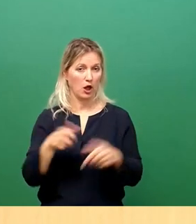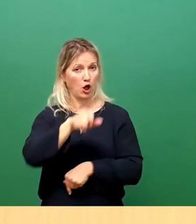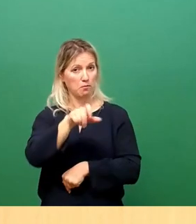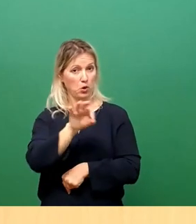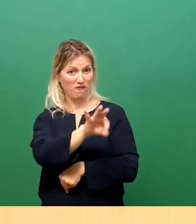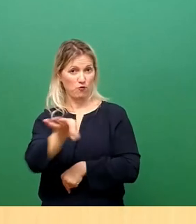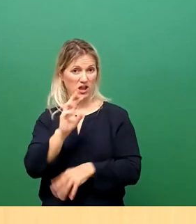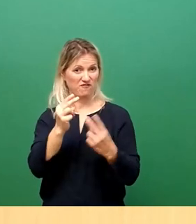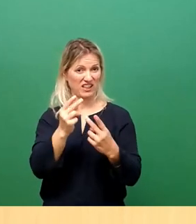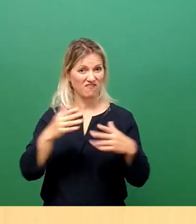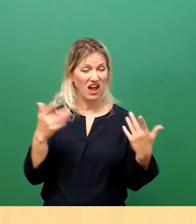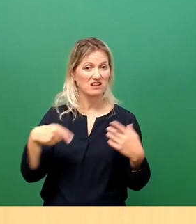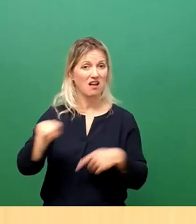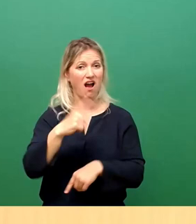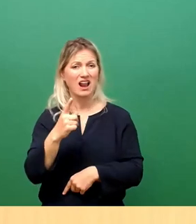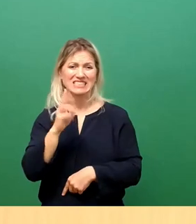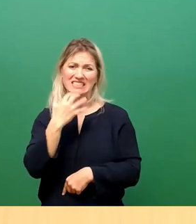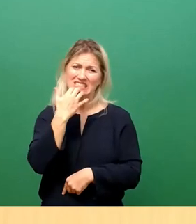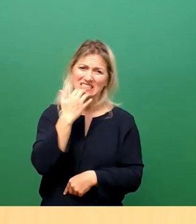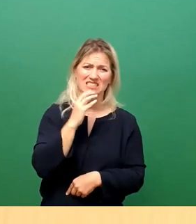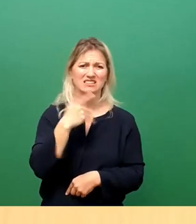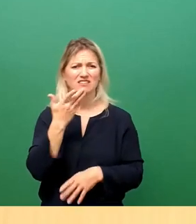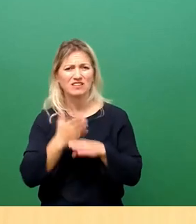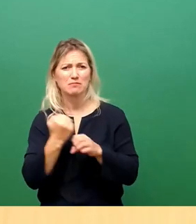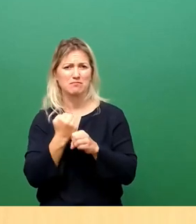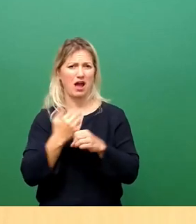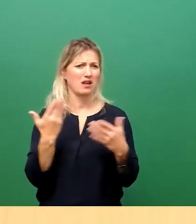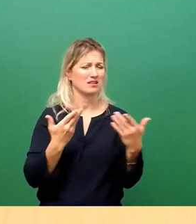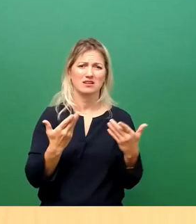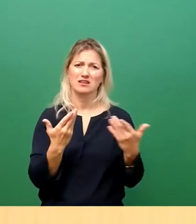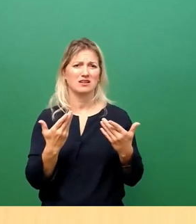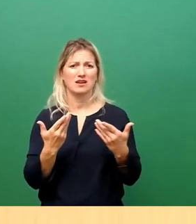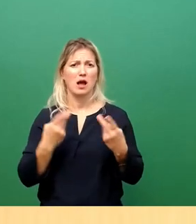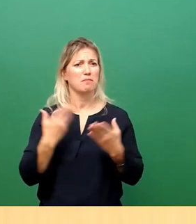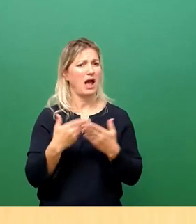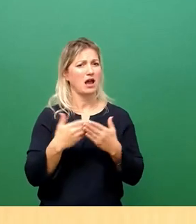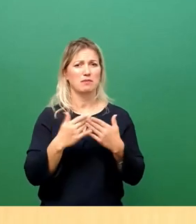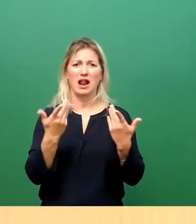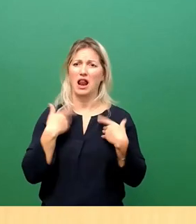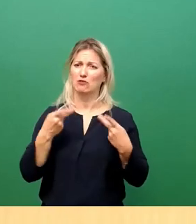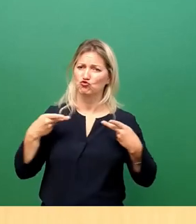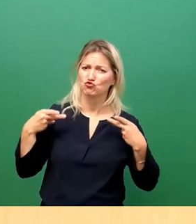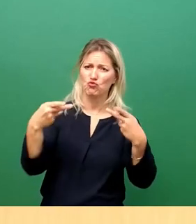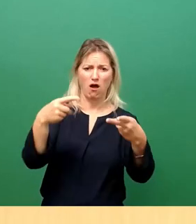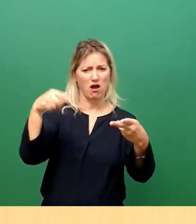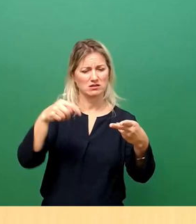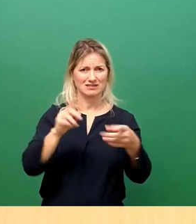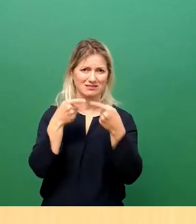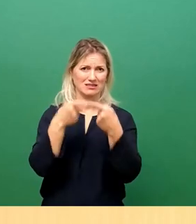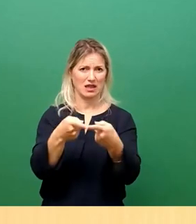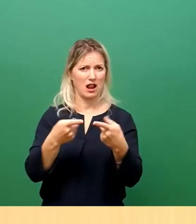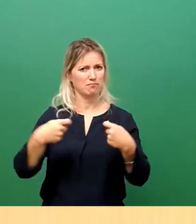den Nägeln oder unter den Rädern, egal ob es jetzt vom Auto oder vom Fahrrad ist, brennen, um diese Politik in den Vordergrund zu rücken.